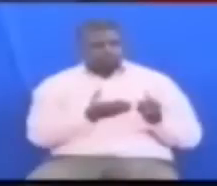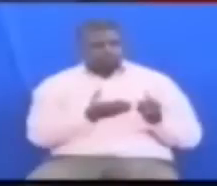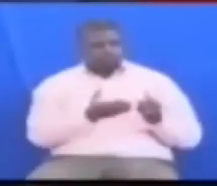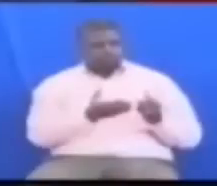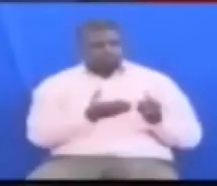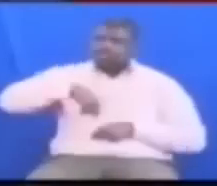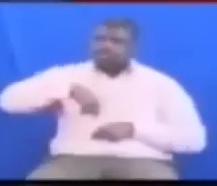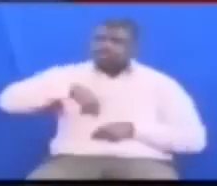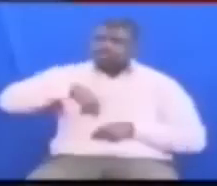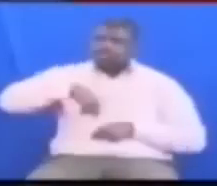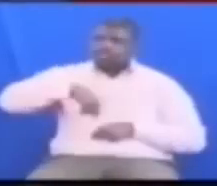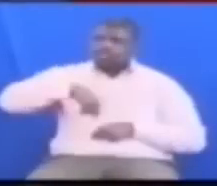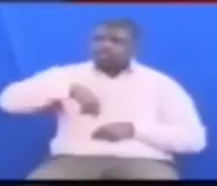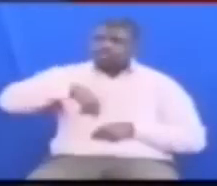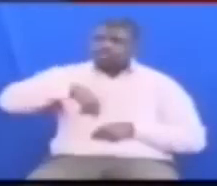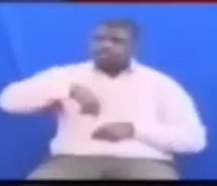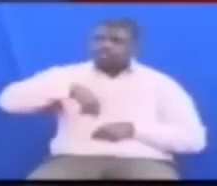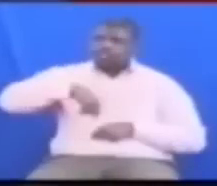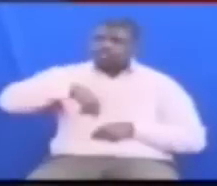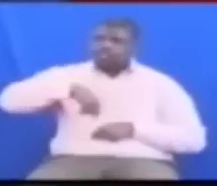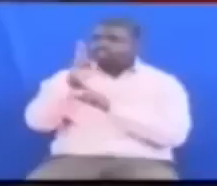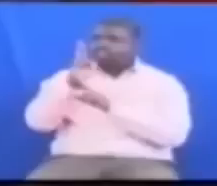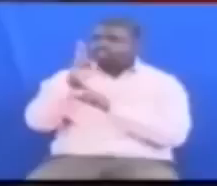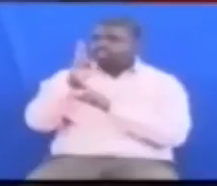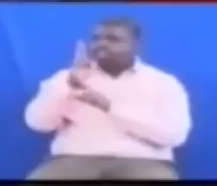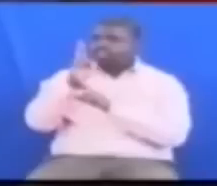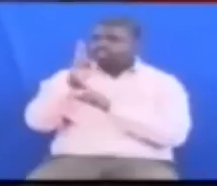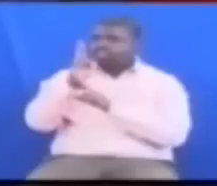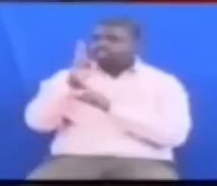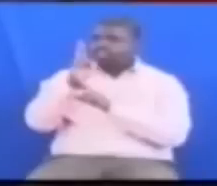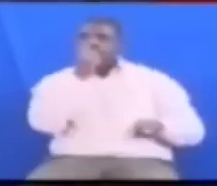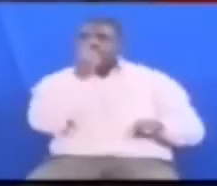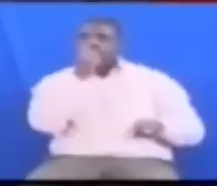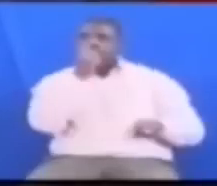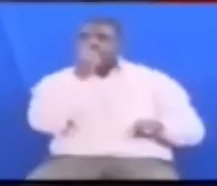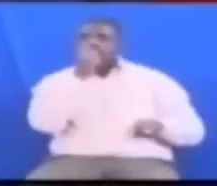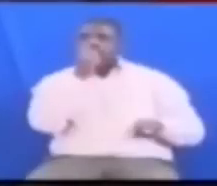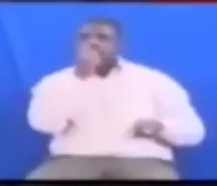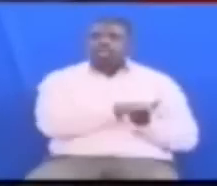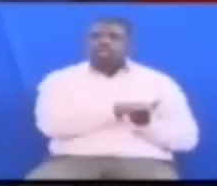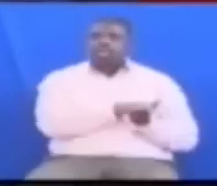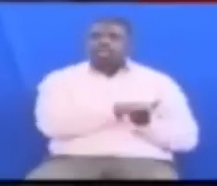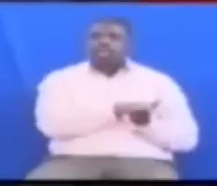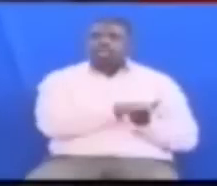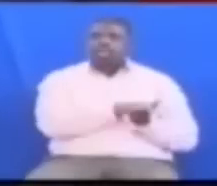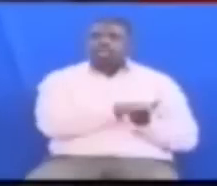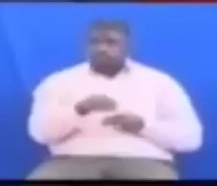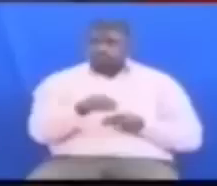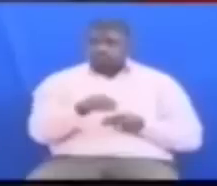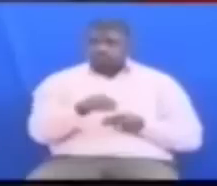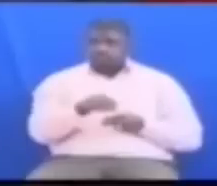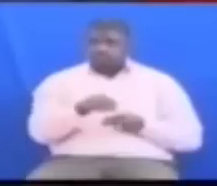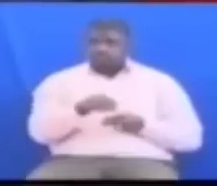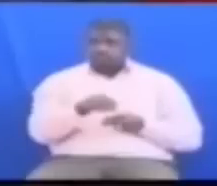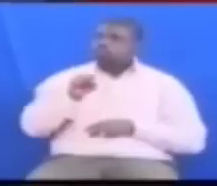Lakini lazima wagonjwa waweze kueshimiwa Wanamtwara waweze kueshimiwa Wasipigo na hawa Maporisi na hawa suma jeketi